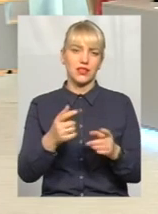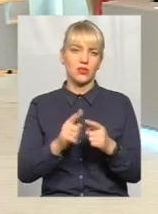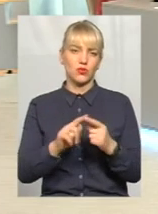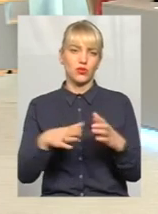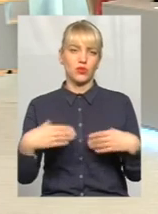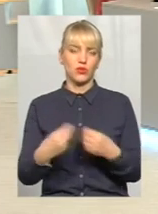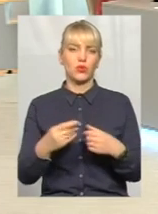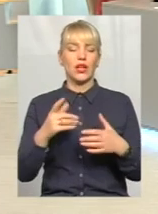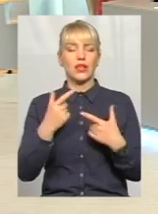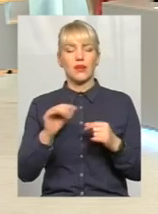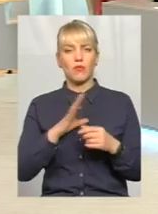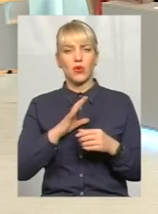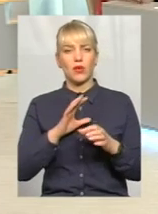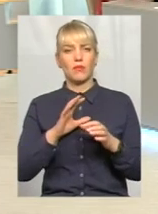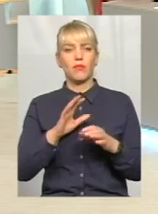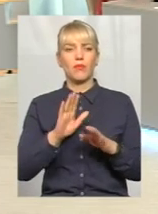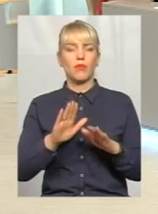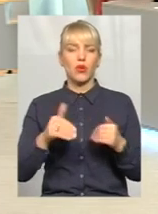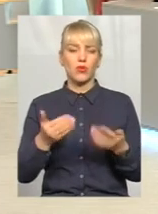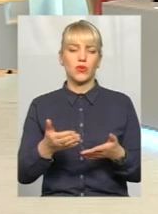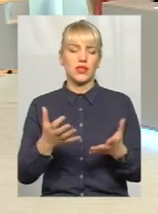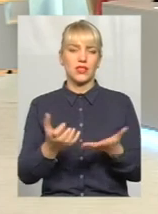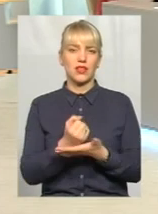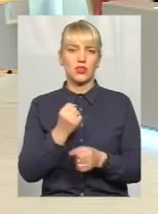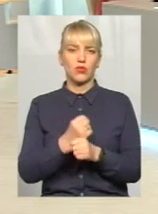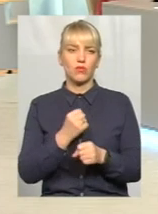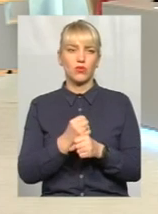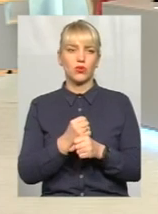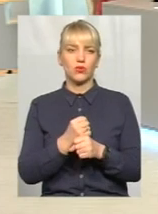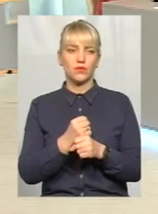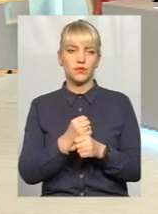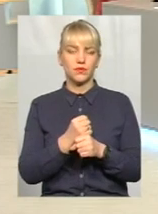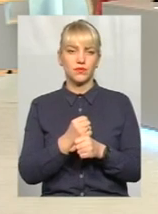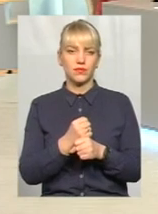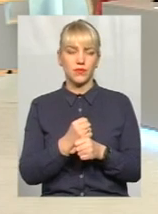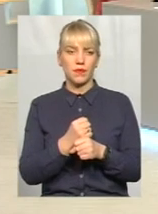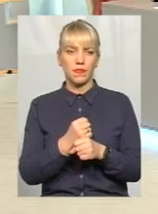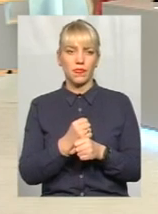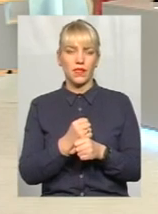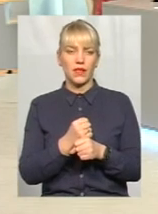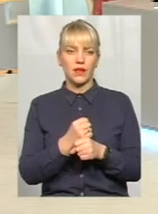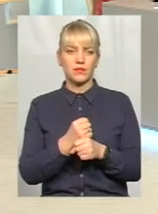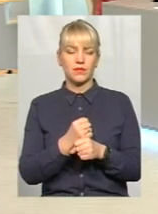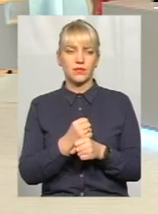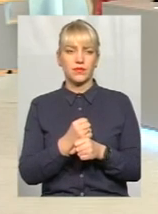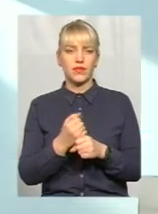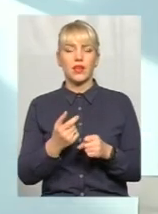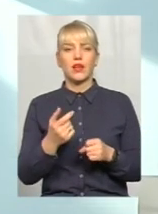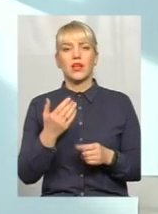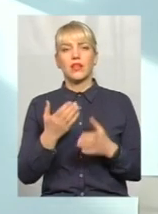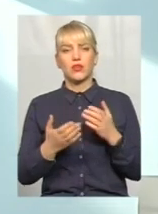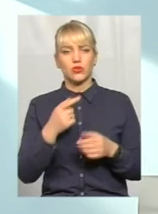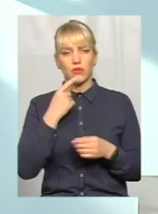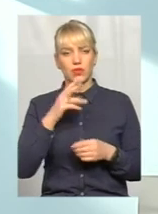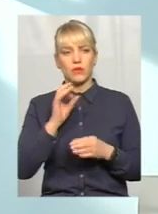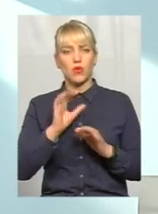порекомендувати, знайти роботу, або іншу якусь допомогу? Грань для кого? Якщо грань для